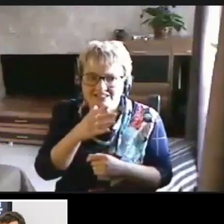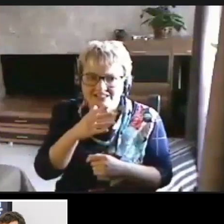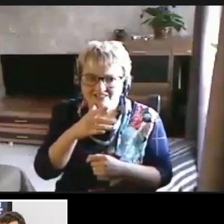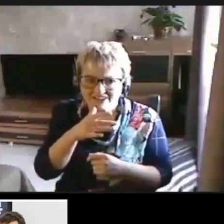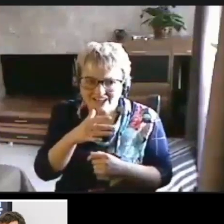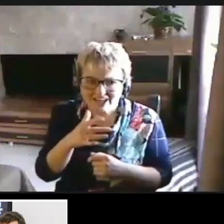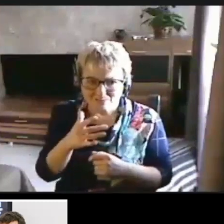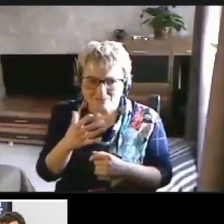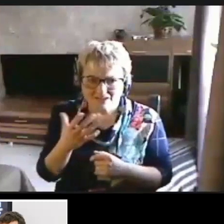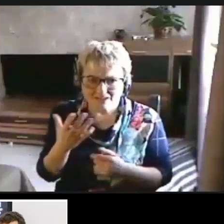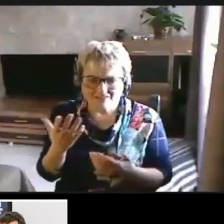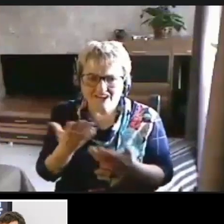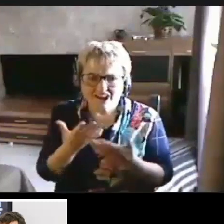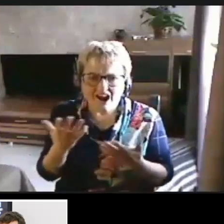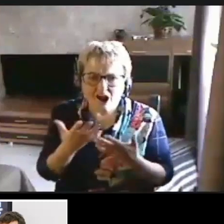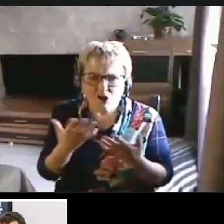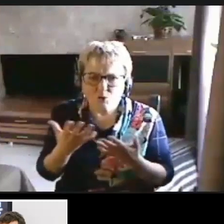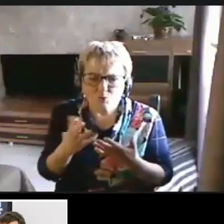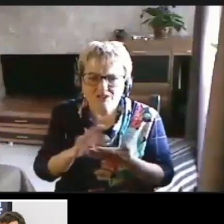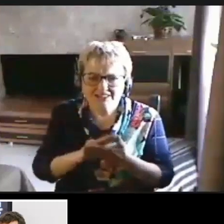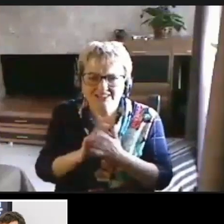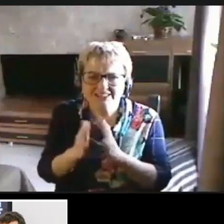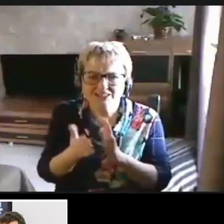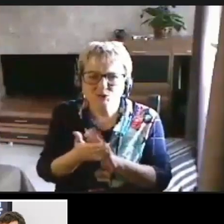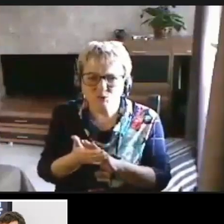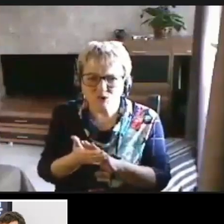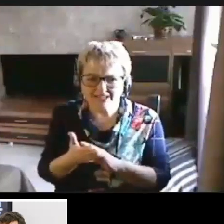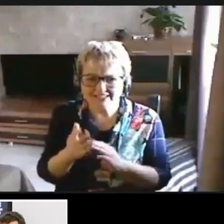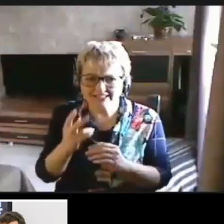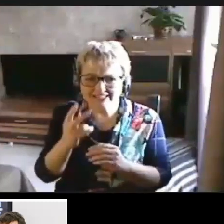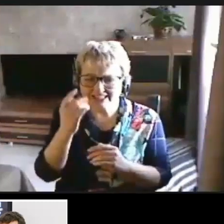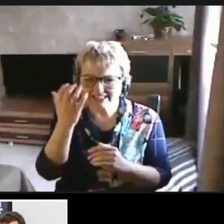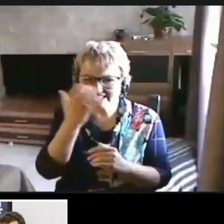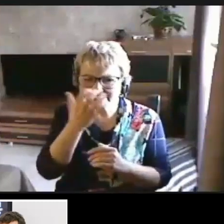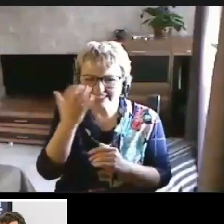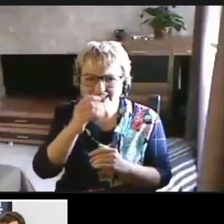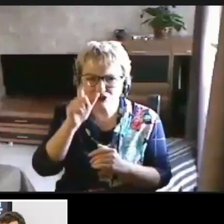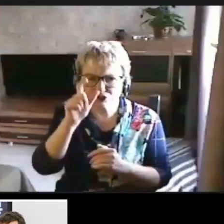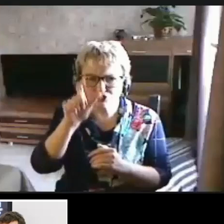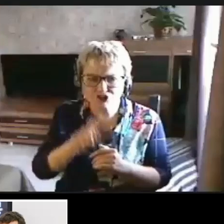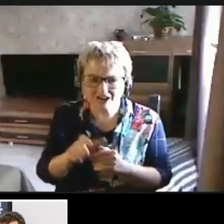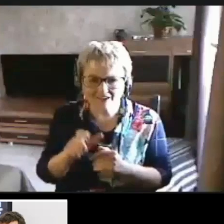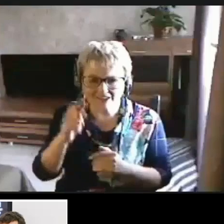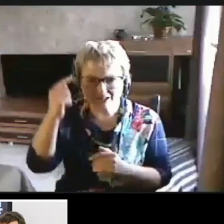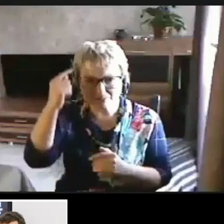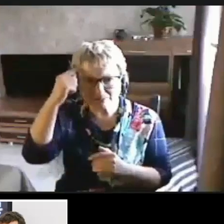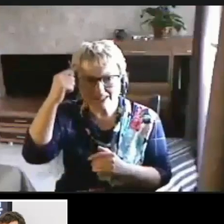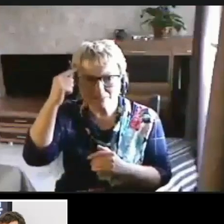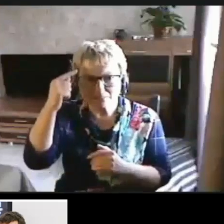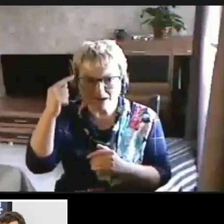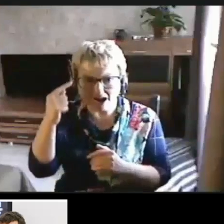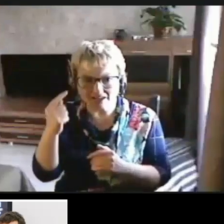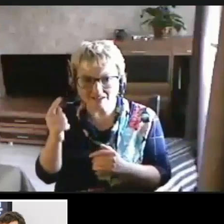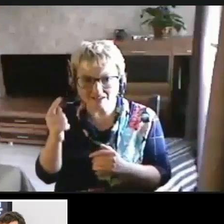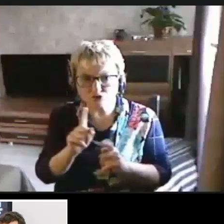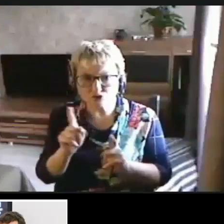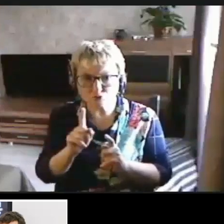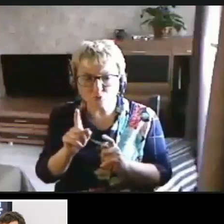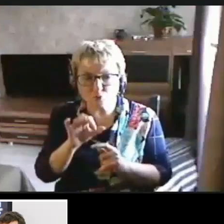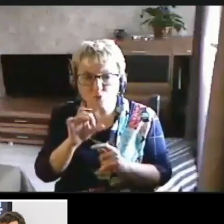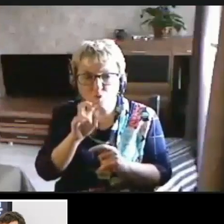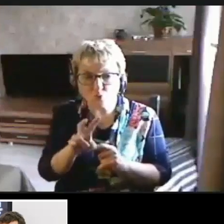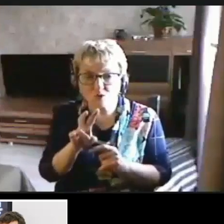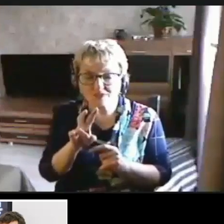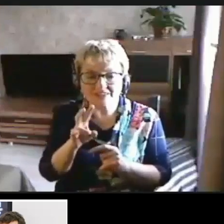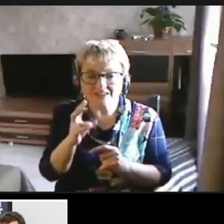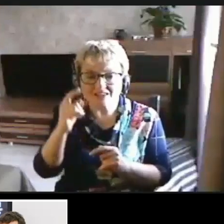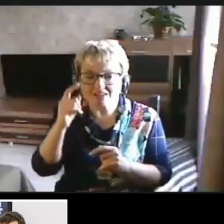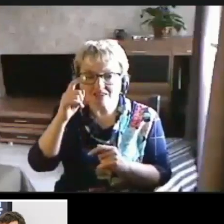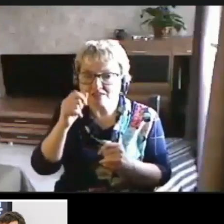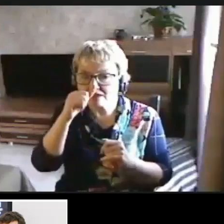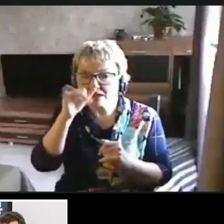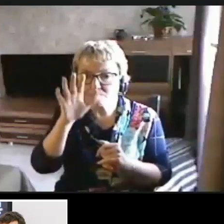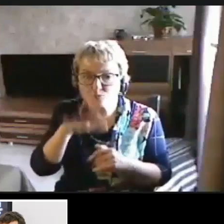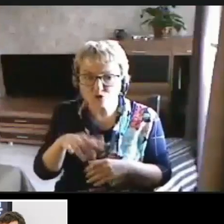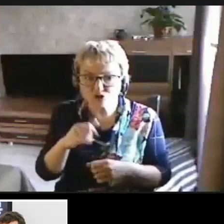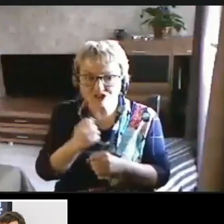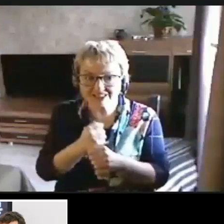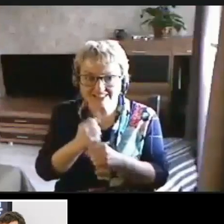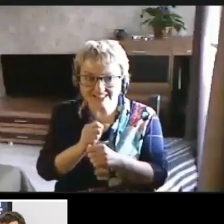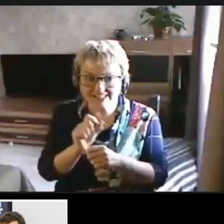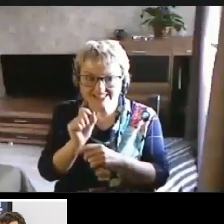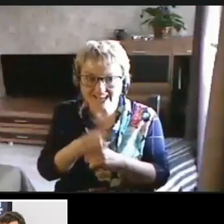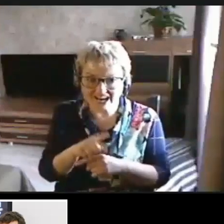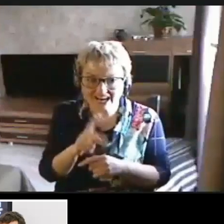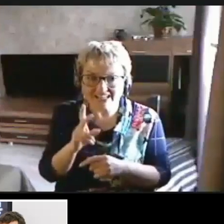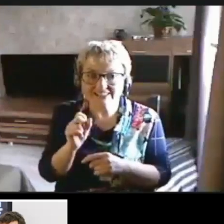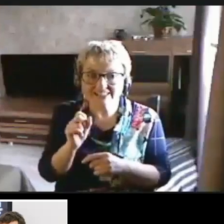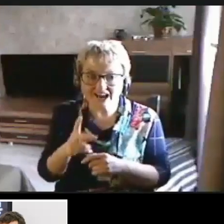да, и в какой ситуации незрячий человек понимает, да, что он не может сделать заказ,